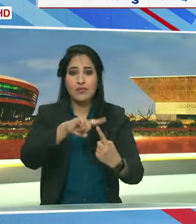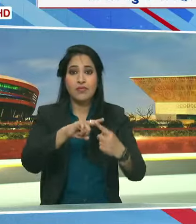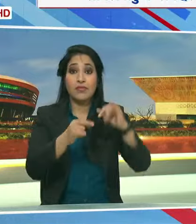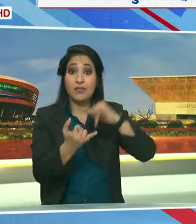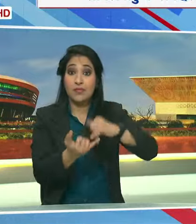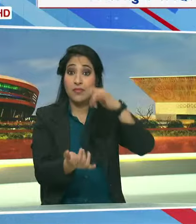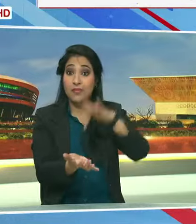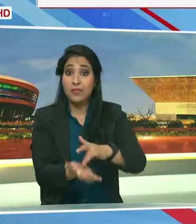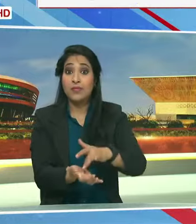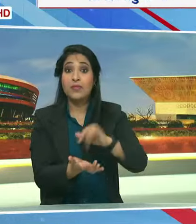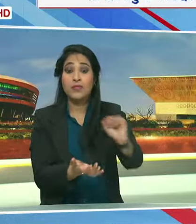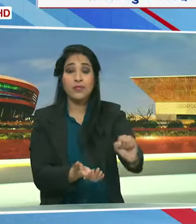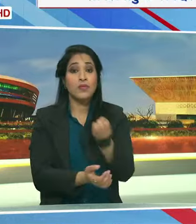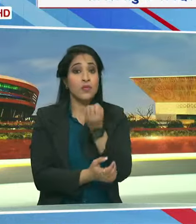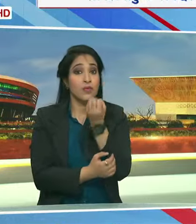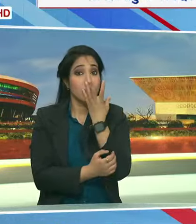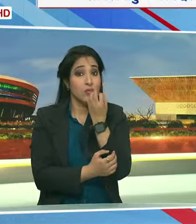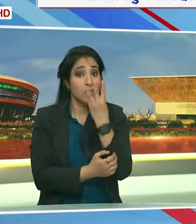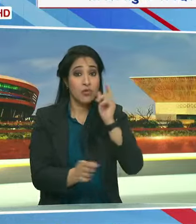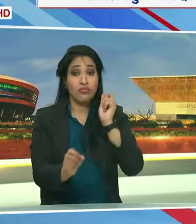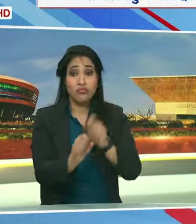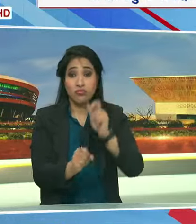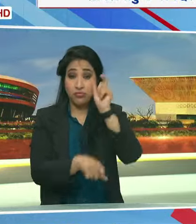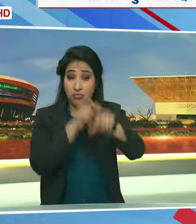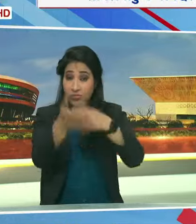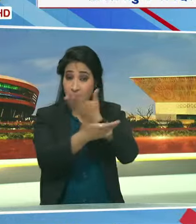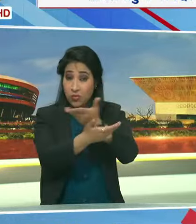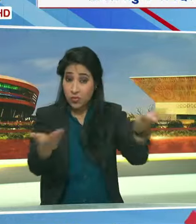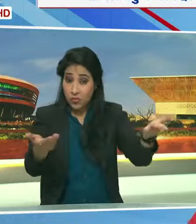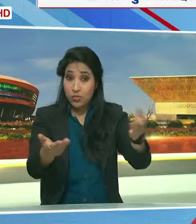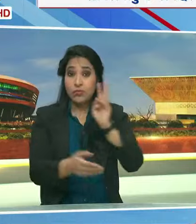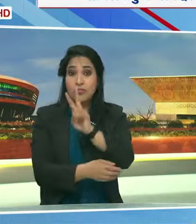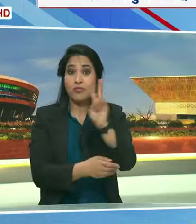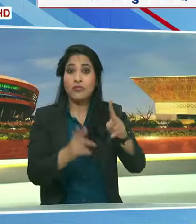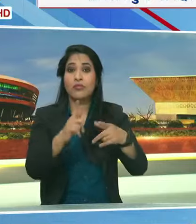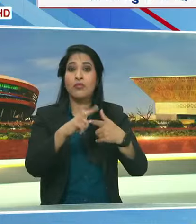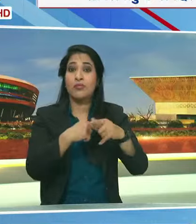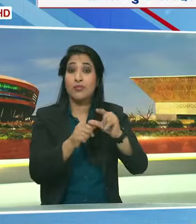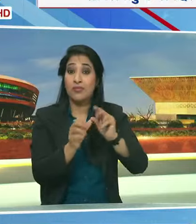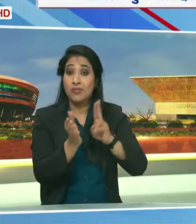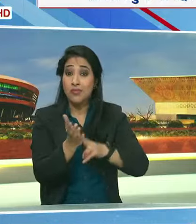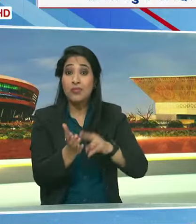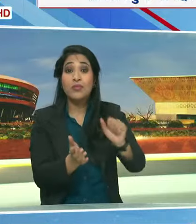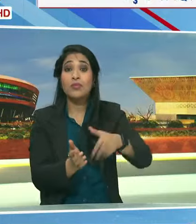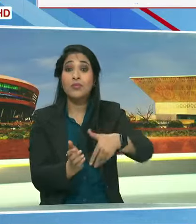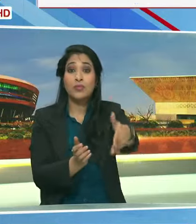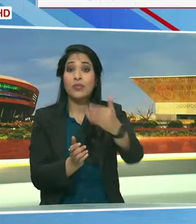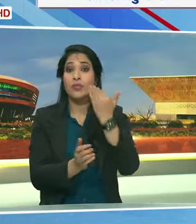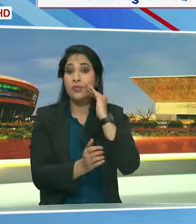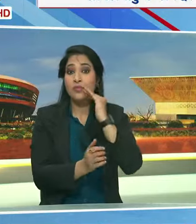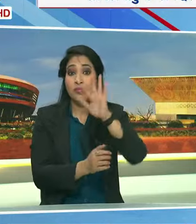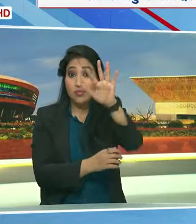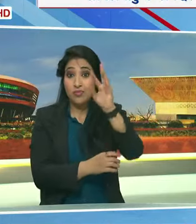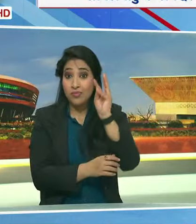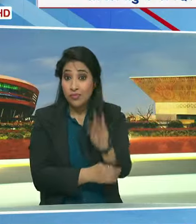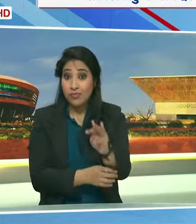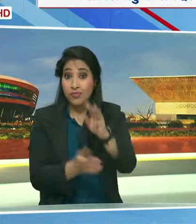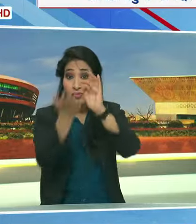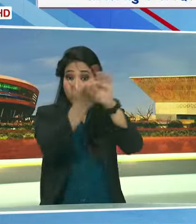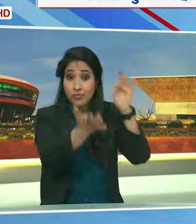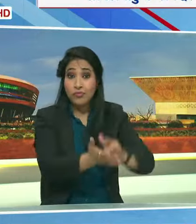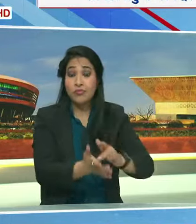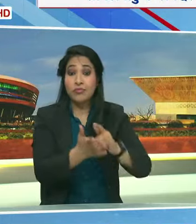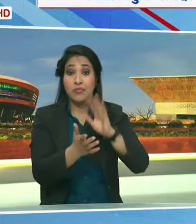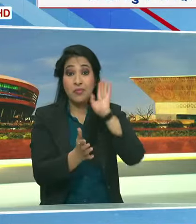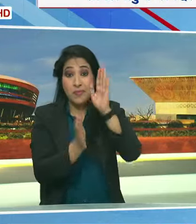कहा कि तमिलनाडू में भाज़पा की कारिकरता 22 तारीक तक 5000 जगहों पर